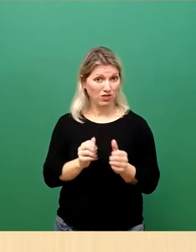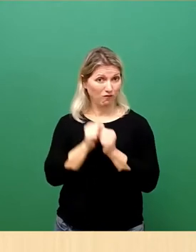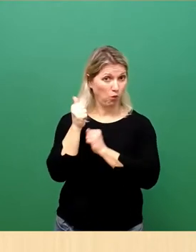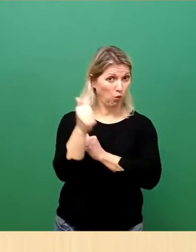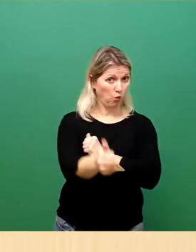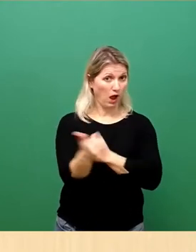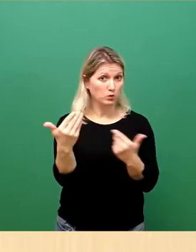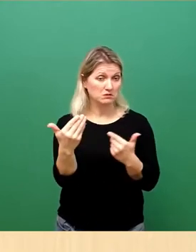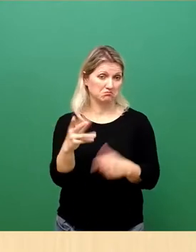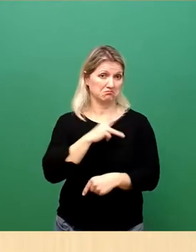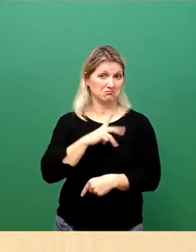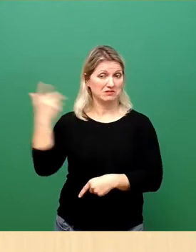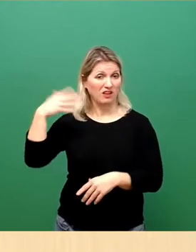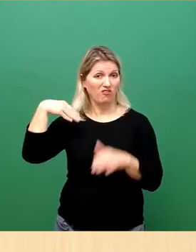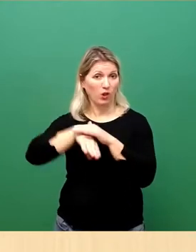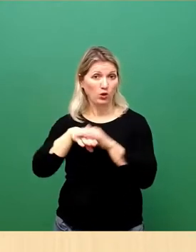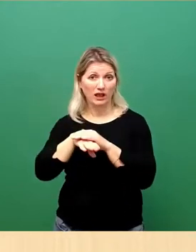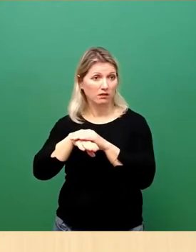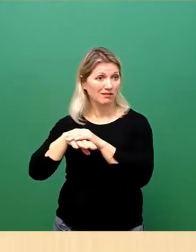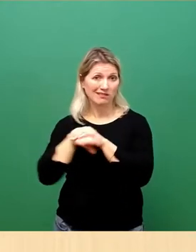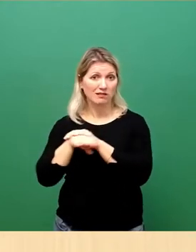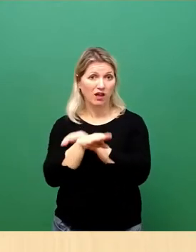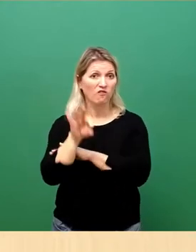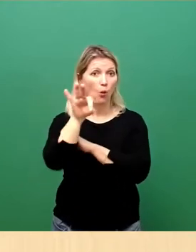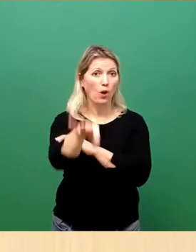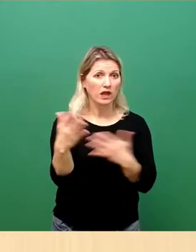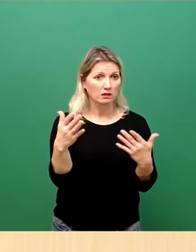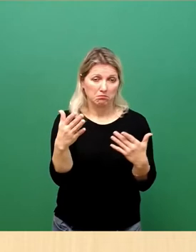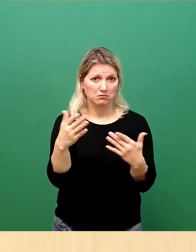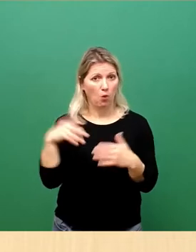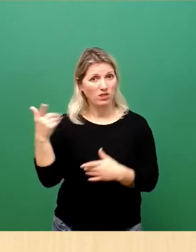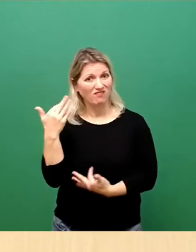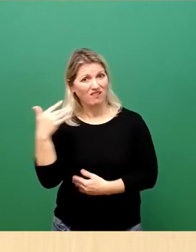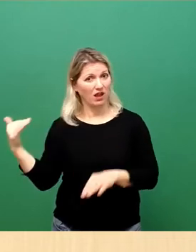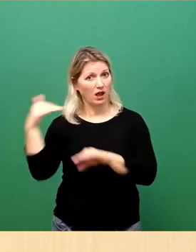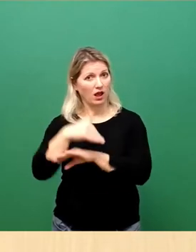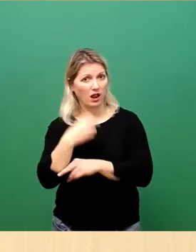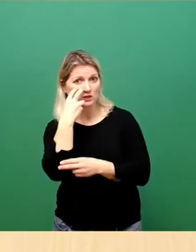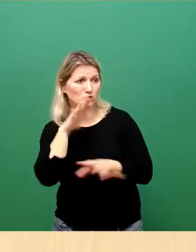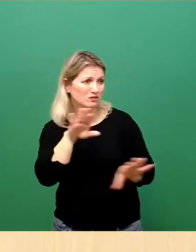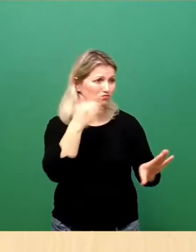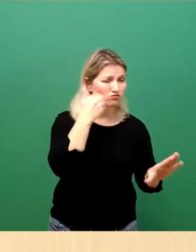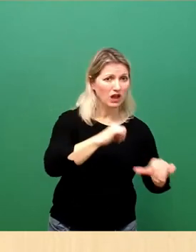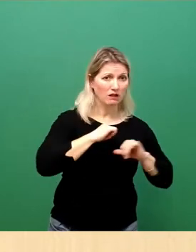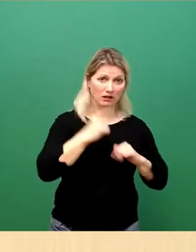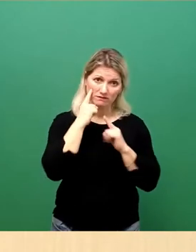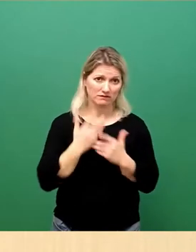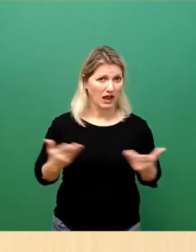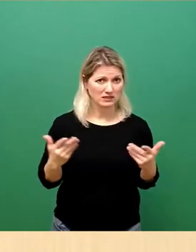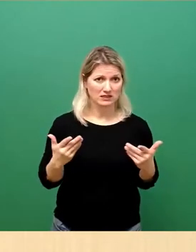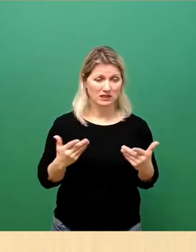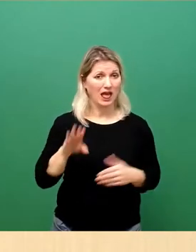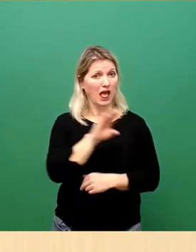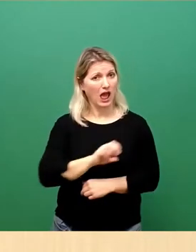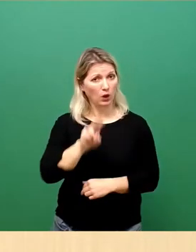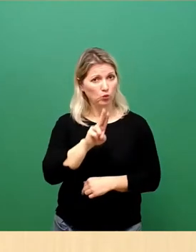Flüchtlinge entwickeln werden und wie hoch die Zahl der Schutzsuchenden sein wird. Die Europäische Union und auch die Bundesregierung sind jetzt